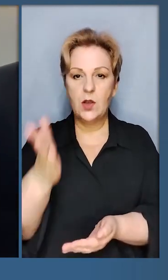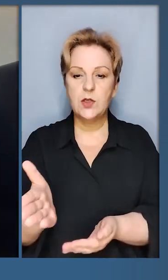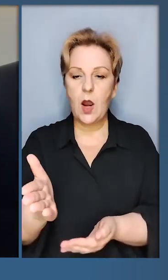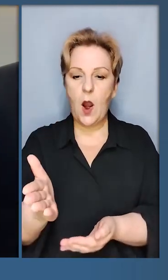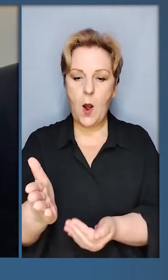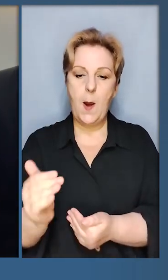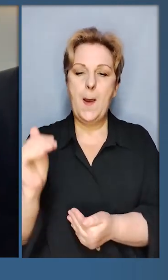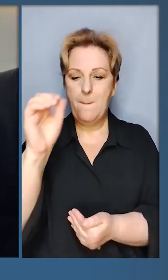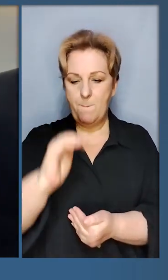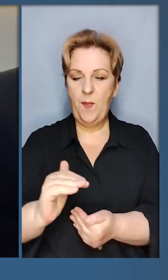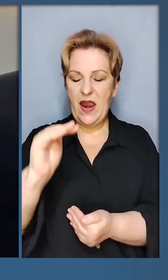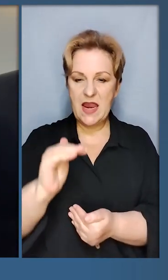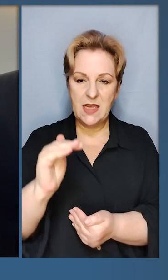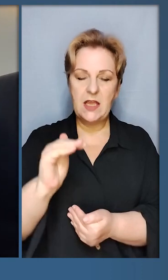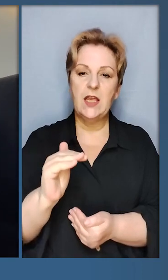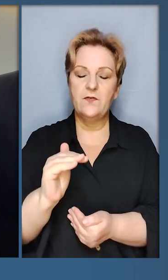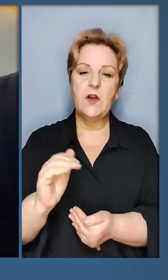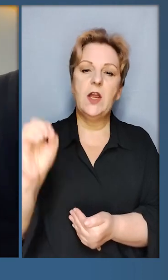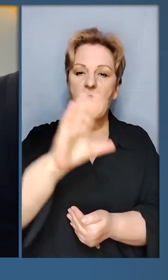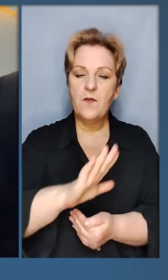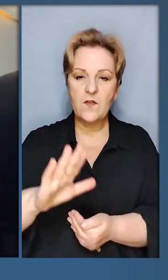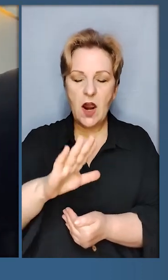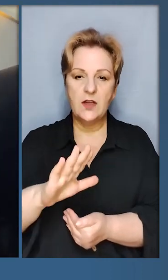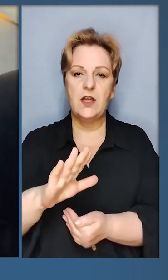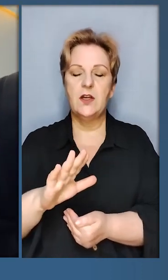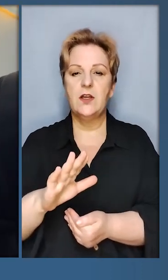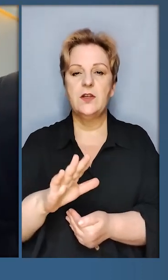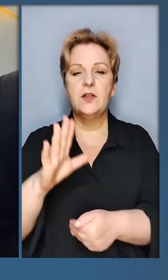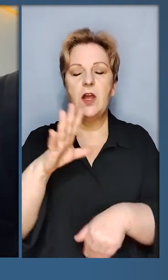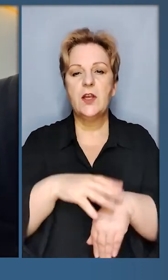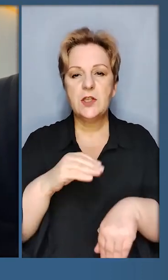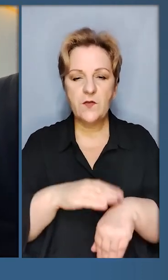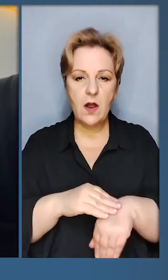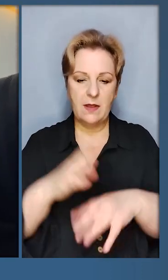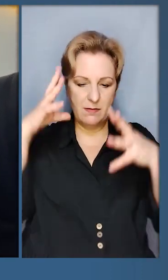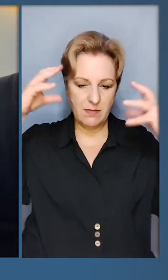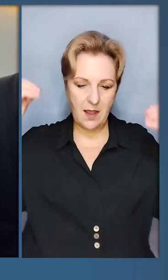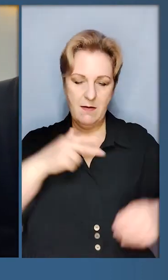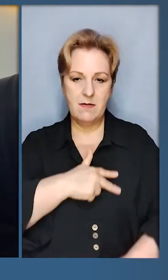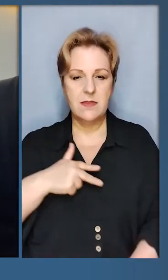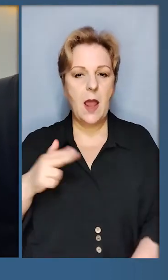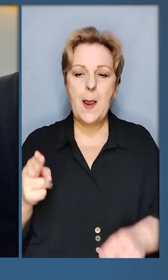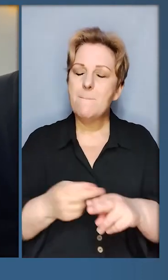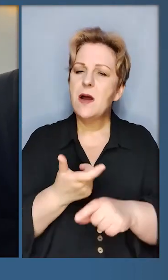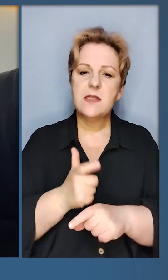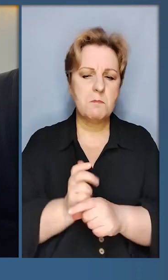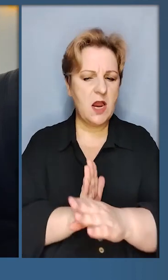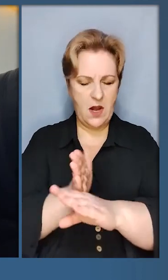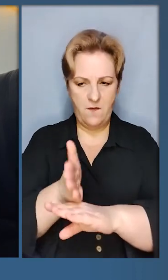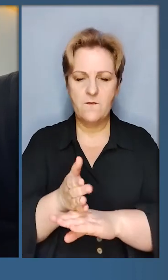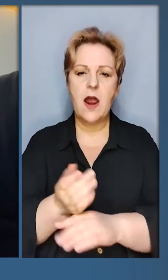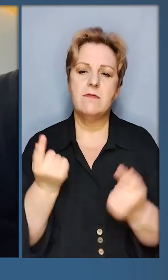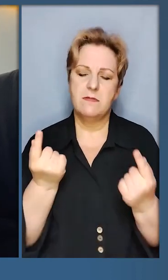Тівнічної Європи, Швеція, Нідерланди, Данія. Без перебільшення візит історичний